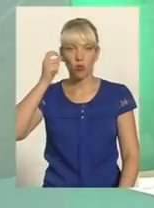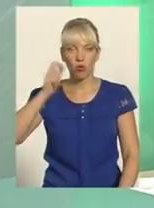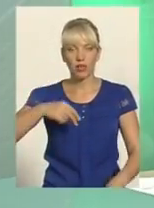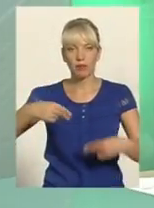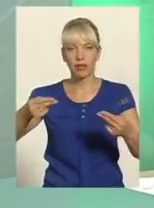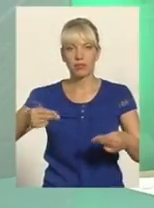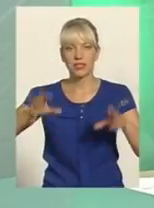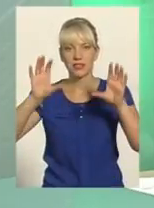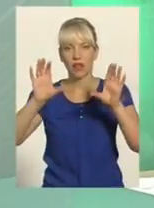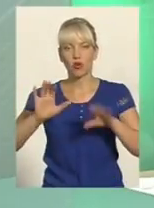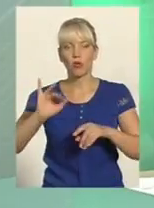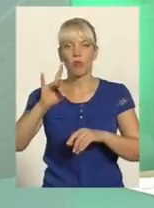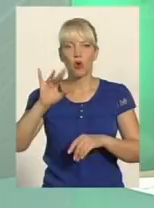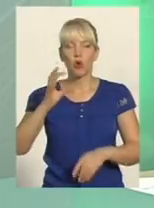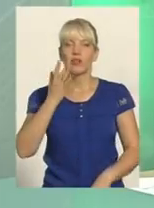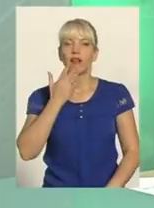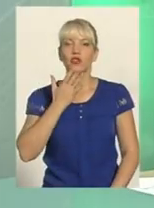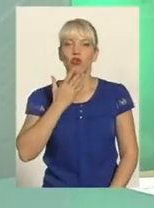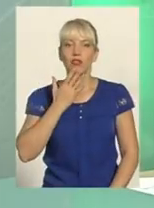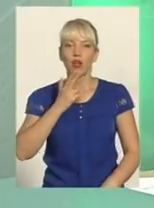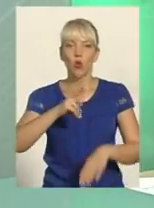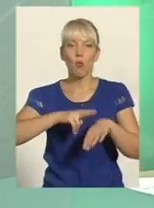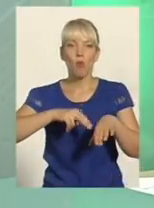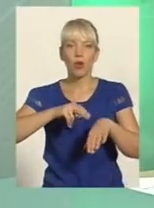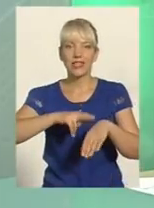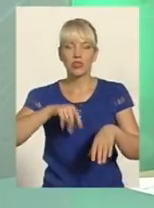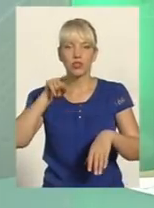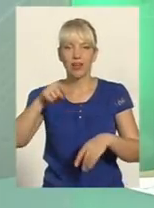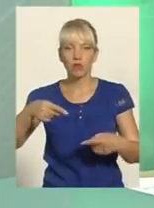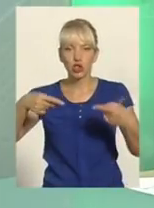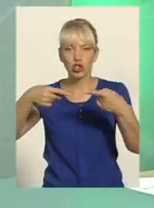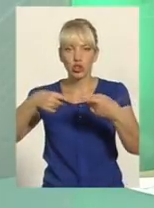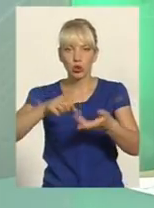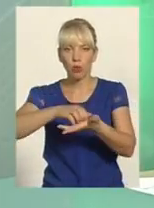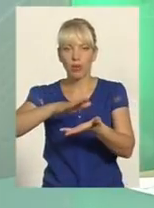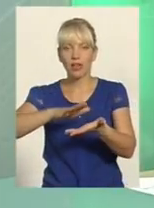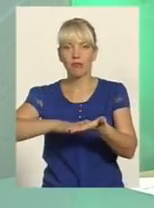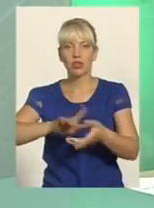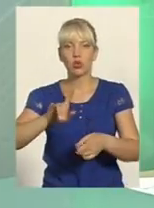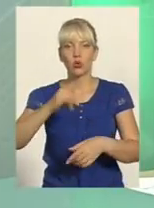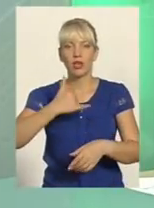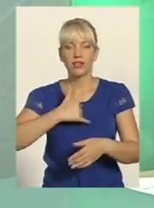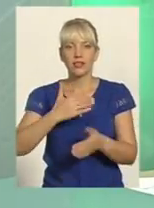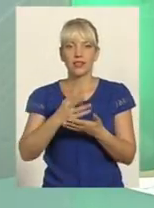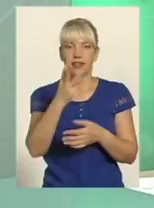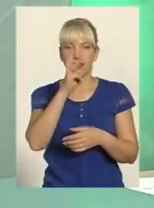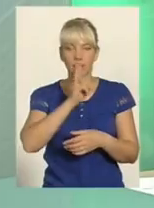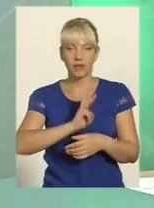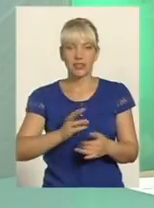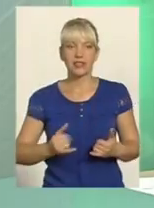закон про національну поліцію І там чітко передбачено, що в нас є три місяці для того, щоб